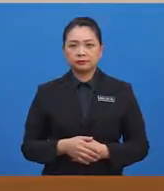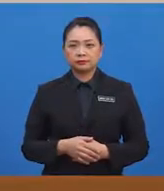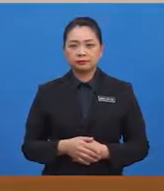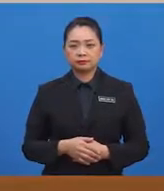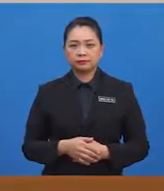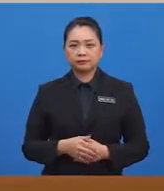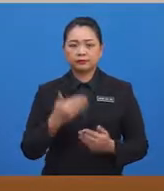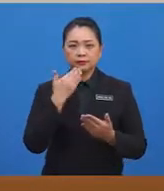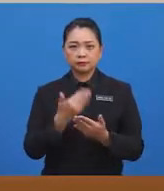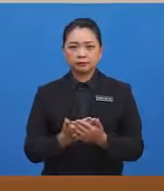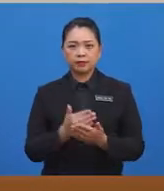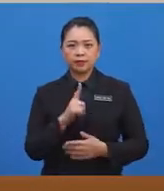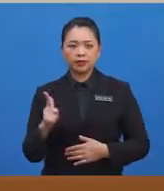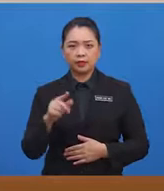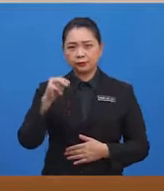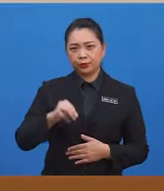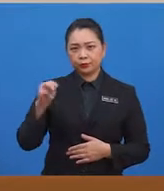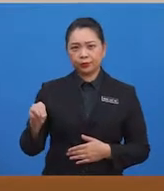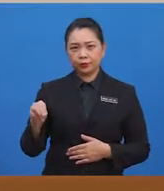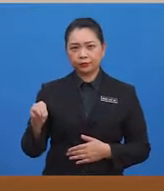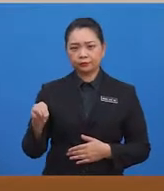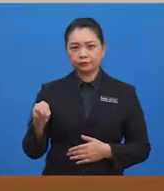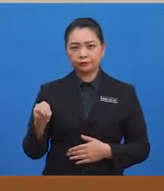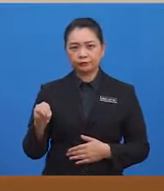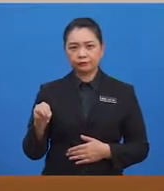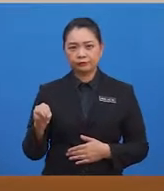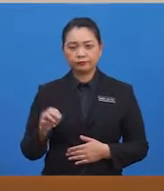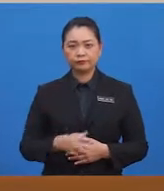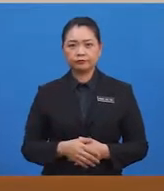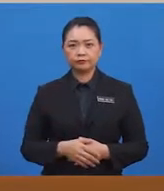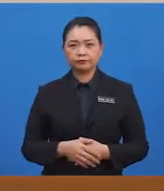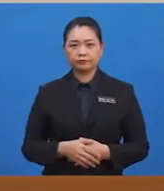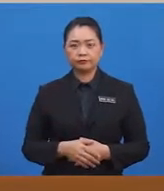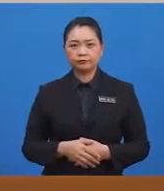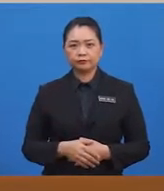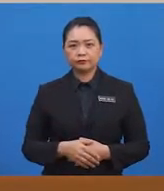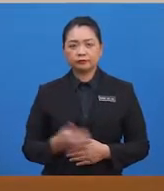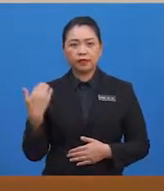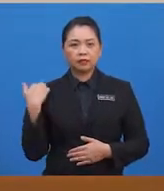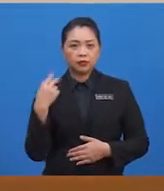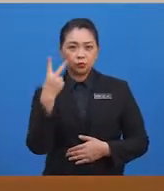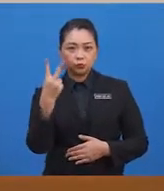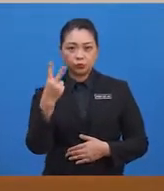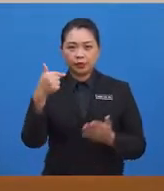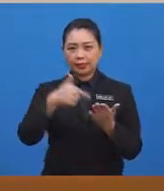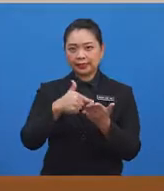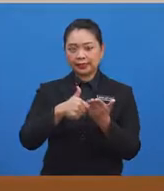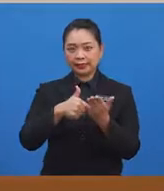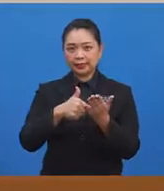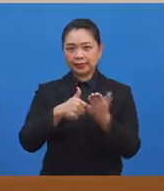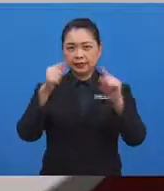Baiklah, murid-murid. Di tangan cikgu ini ada dua lagi segi tiga.